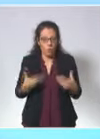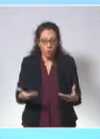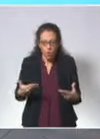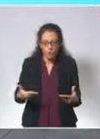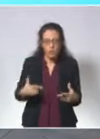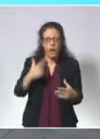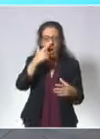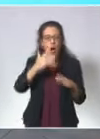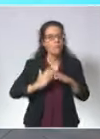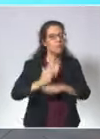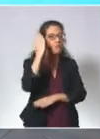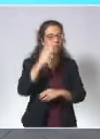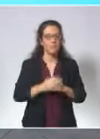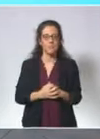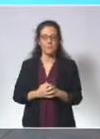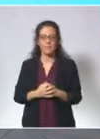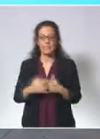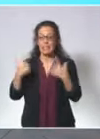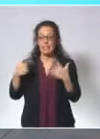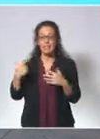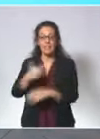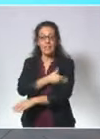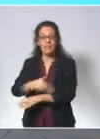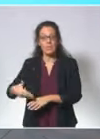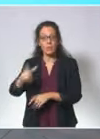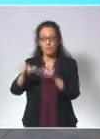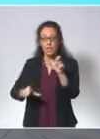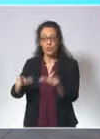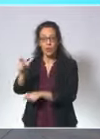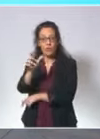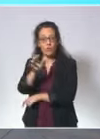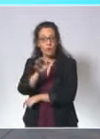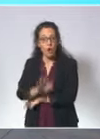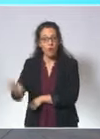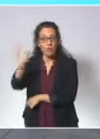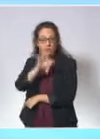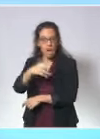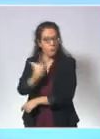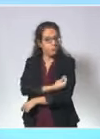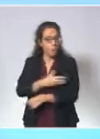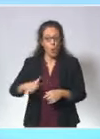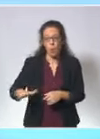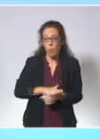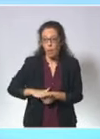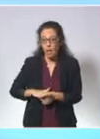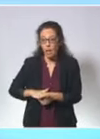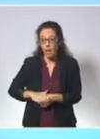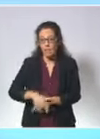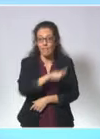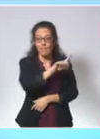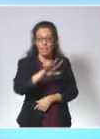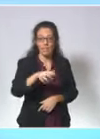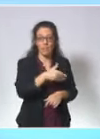record. Plus de 17 millions de Français sont pleinement protégés et 25 le seront